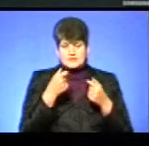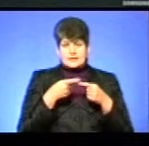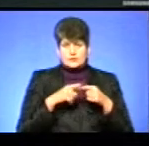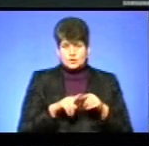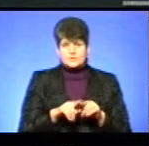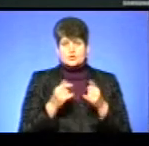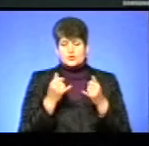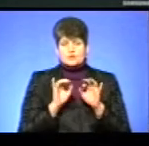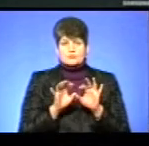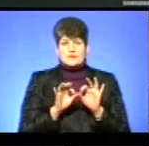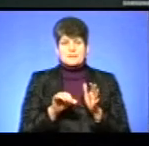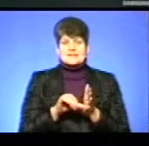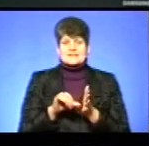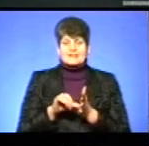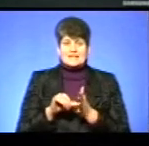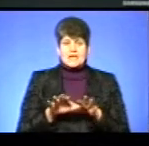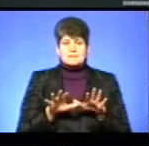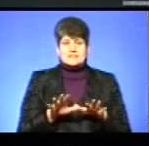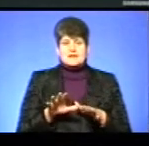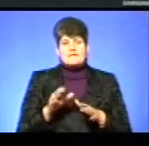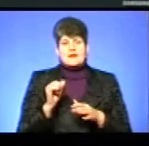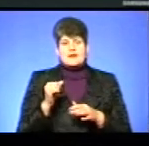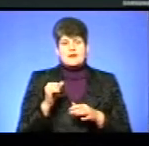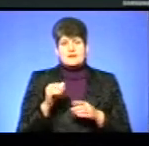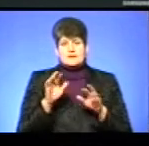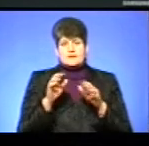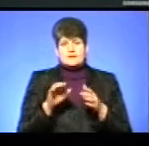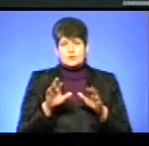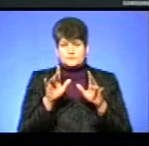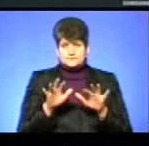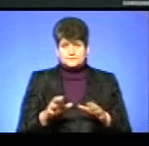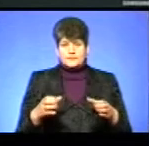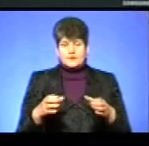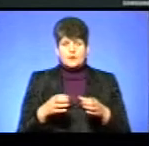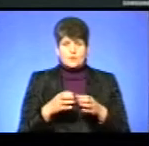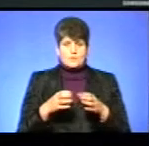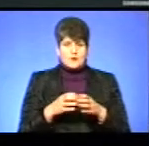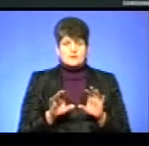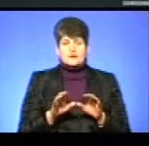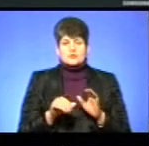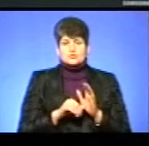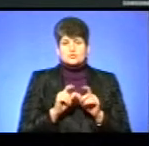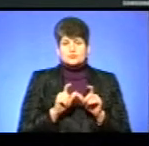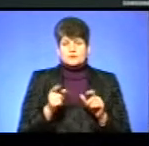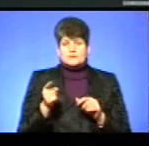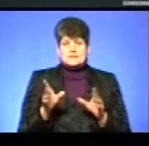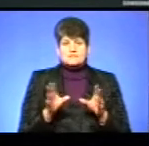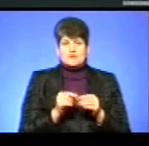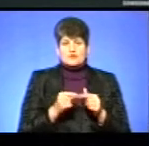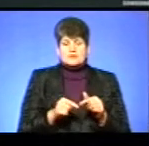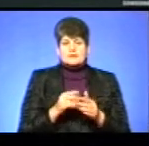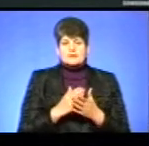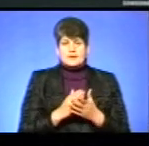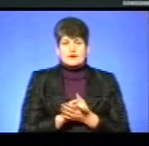сьогодні розповідали представники місцевих ІТ-компаній 96 учням 6-ї школи Тернополя. Співорганізаторами проєкту є